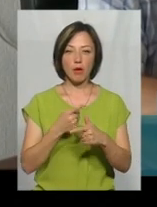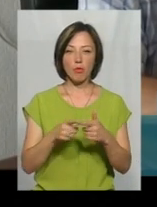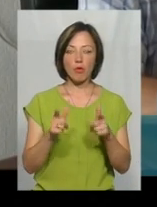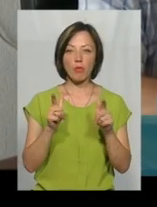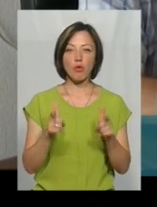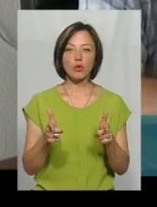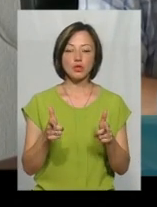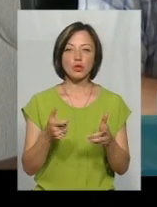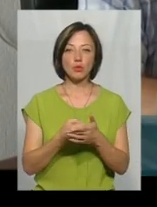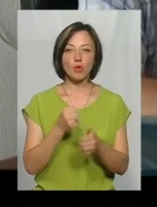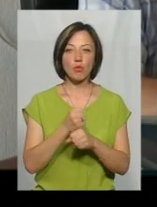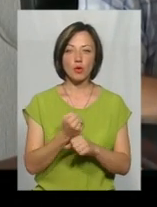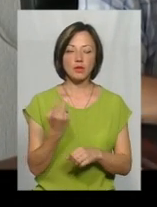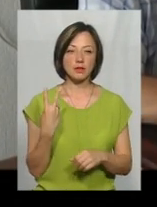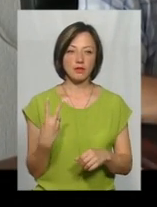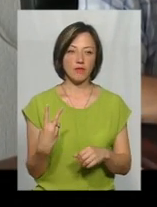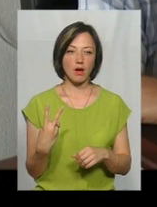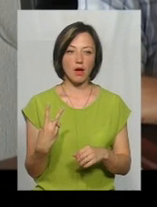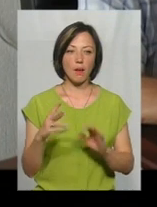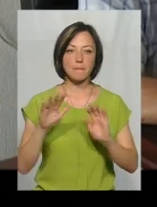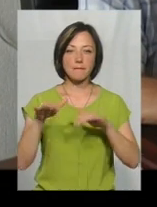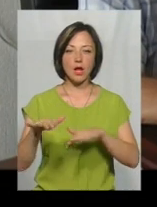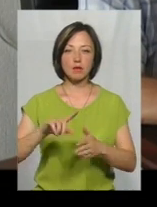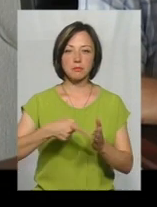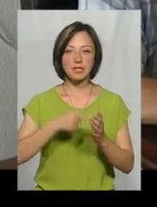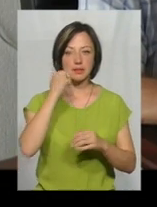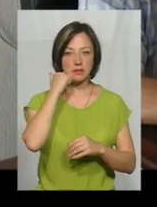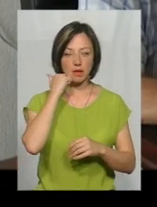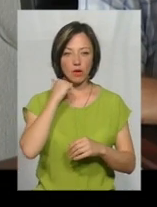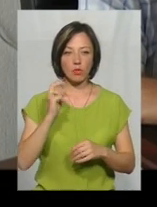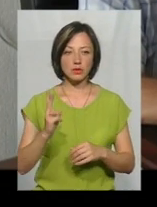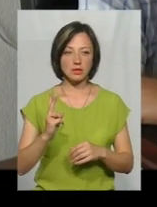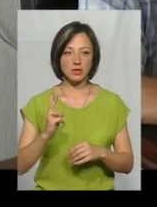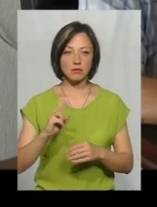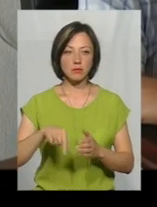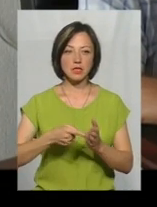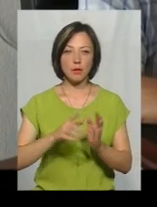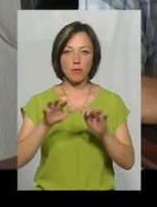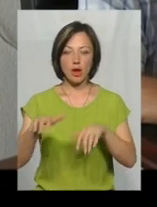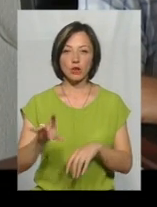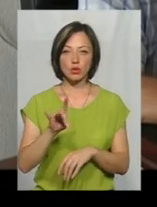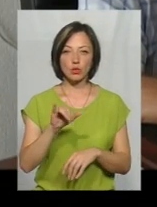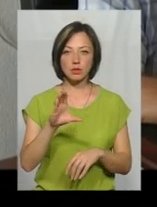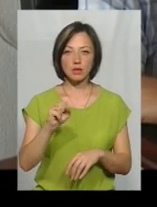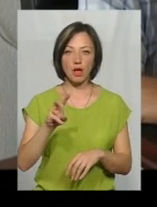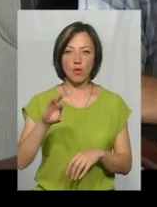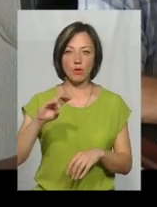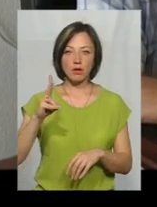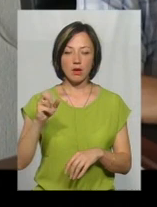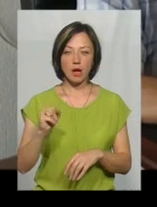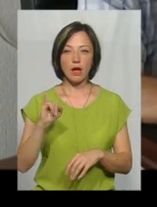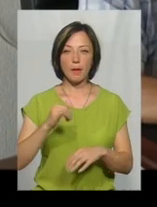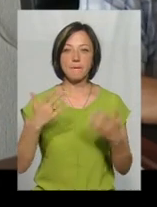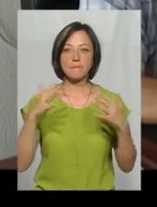до роботи два пляжі. Це в місті Старокостянтинові, міський пляж Русамонька, а також пляж